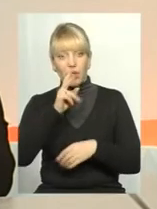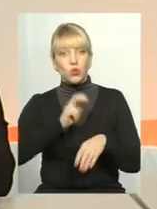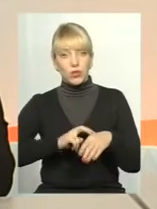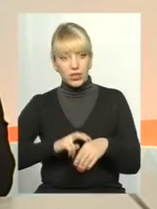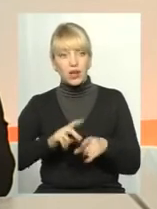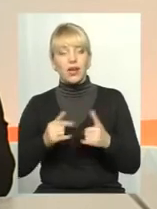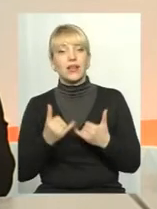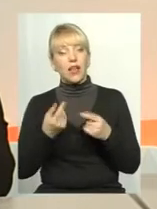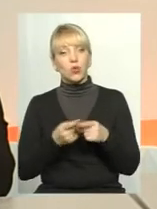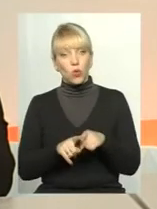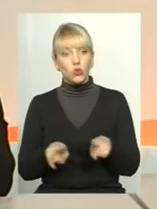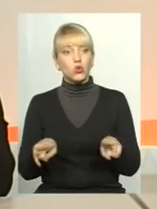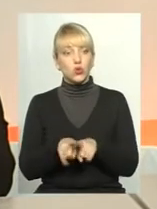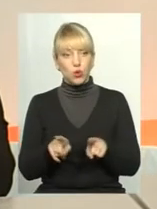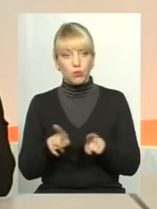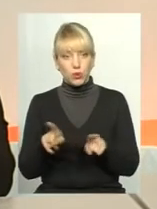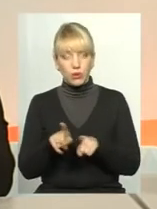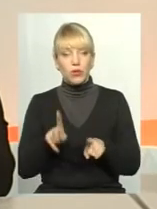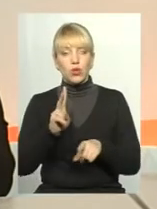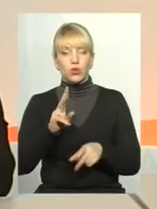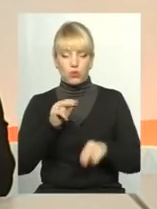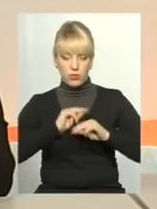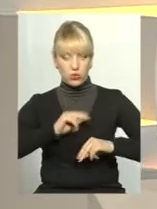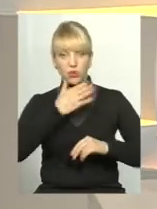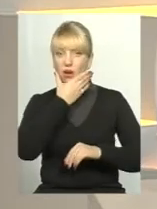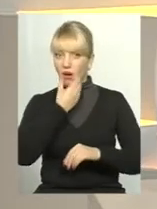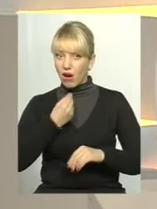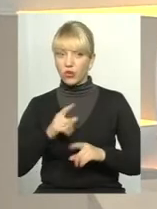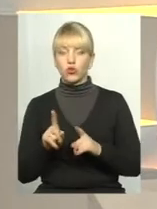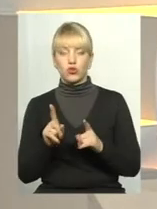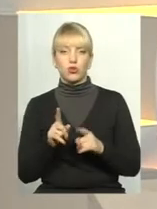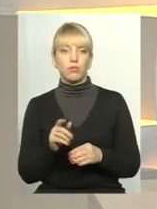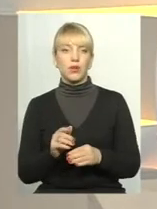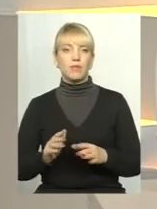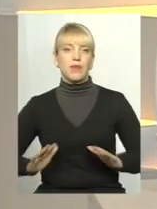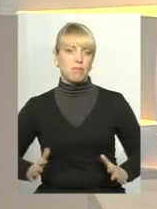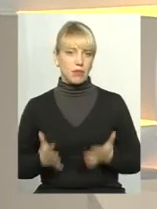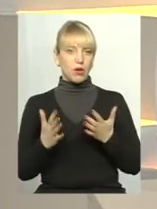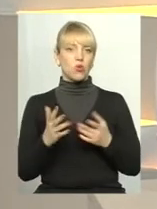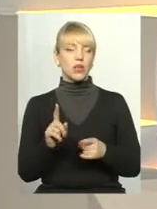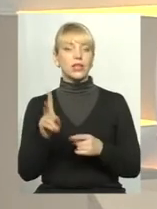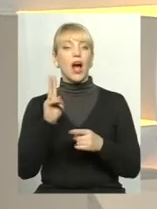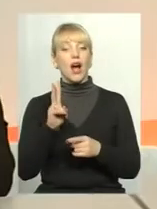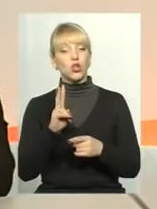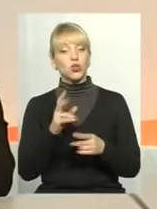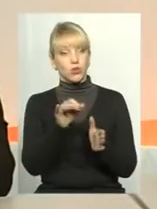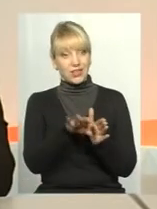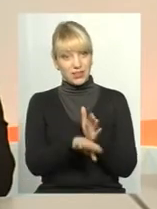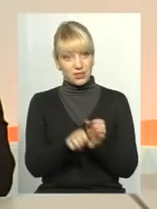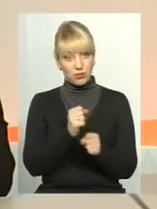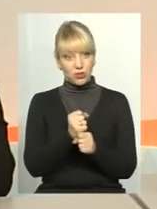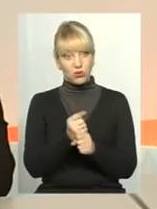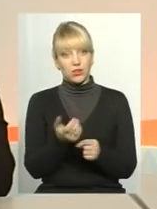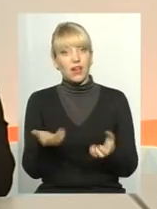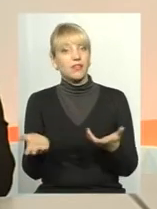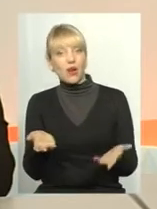того, щоб тих, що працюють гарно, якось підбадьорити, а тих, що трошки гірше, якось